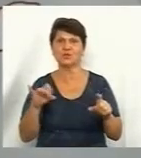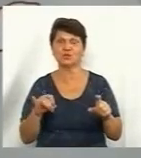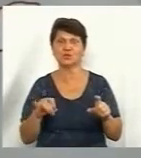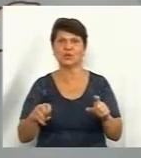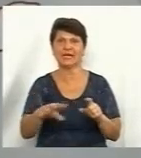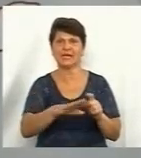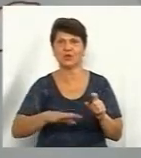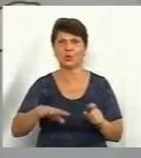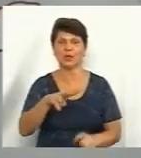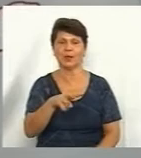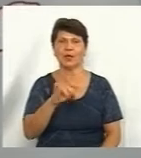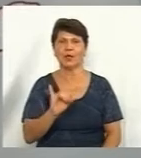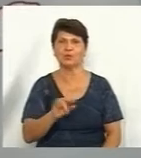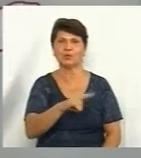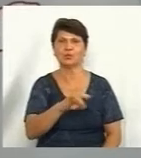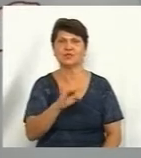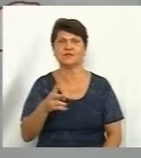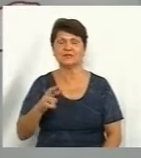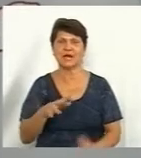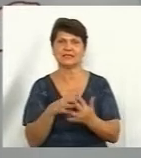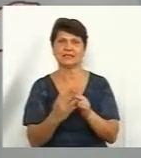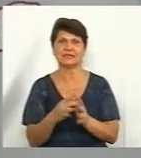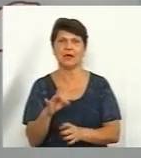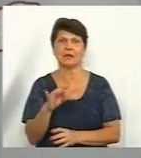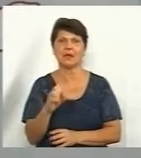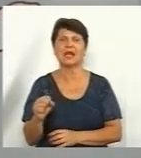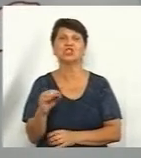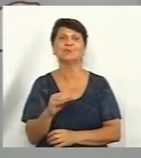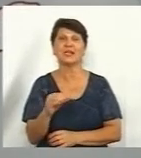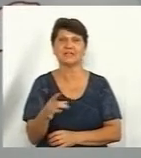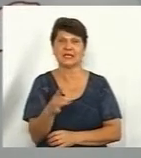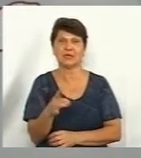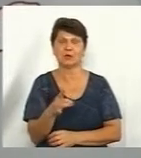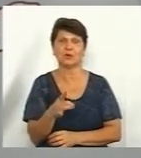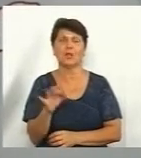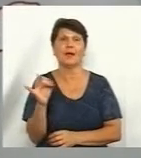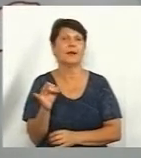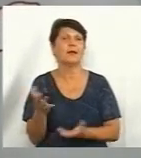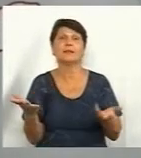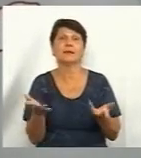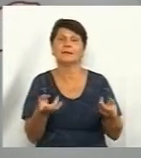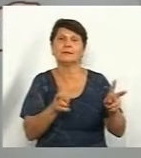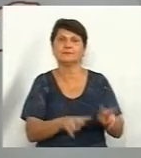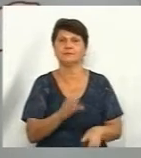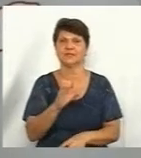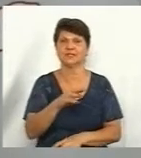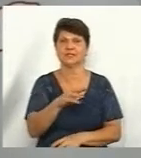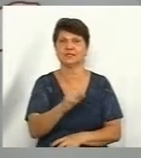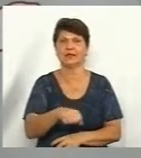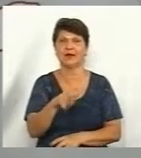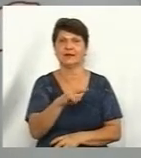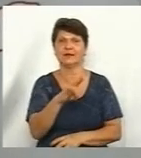ради і що це за об'єкт там будують, а також який резерв залишився на Стадницькому полігоні сміття від участі